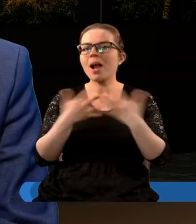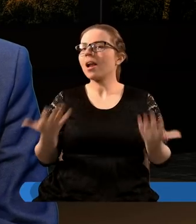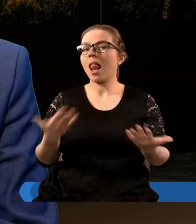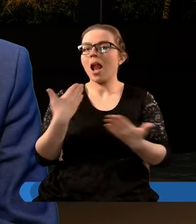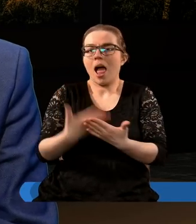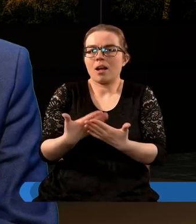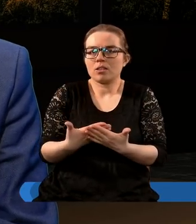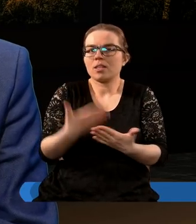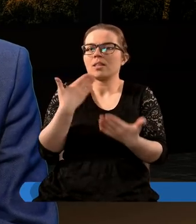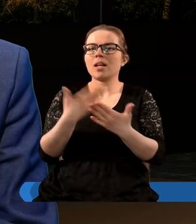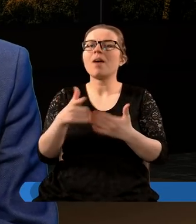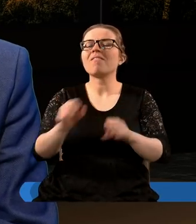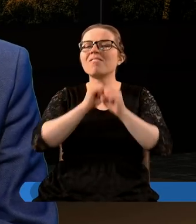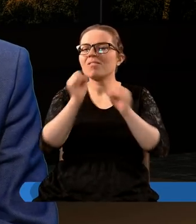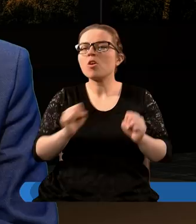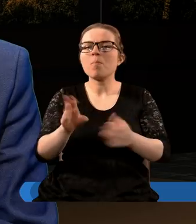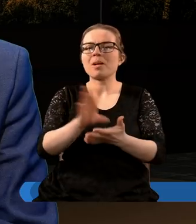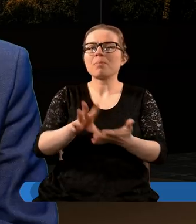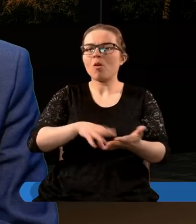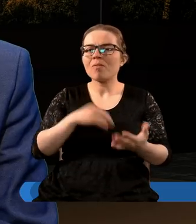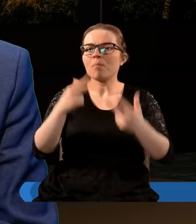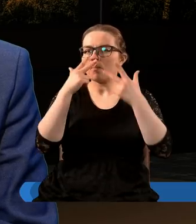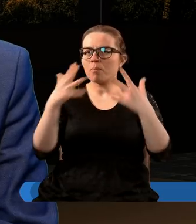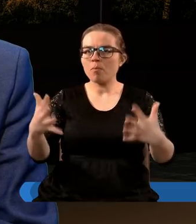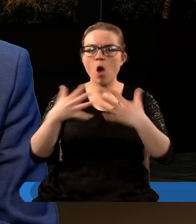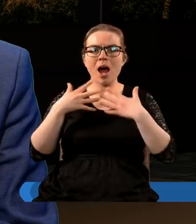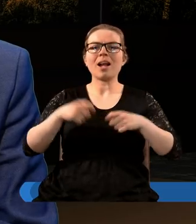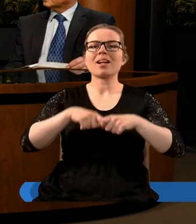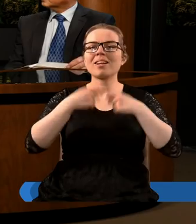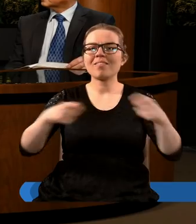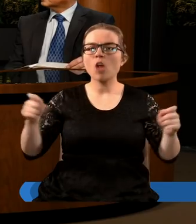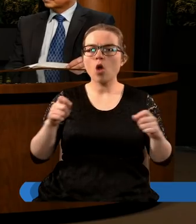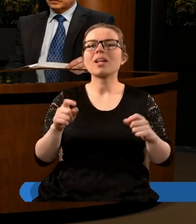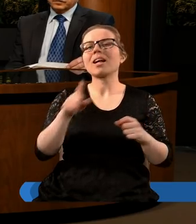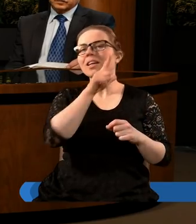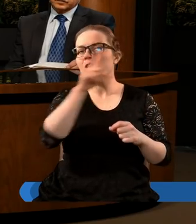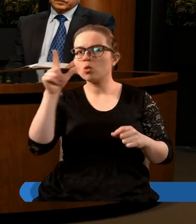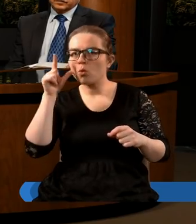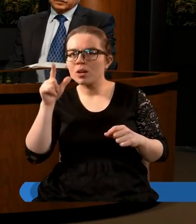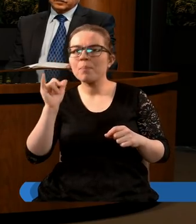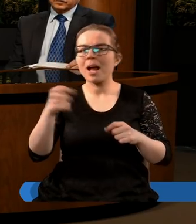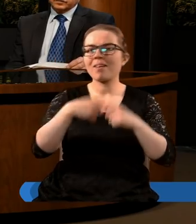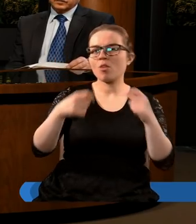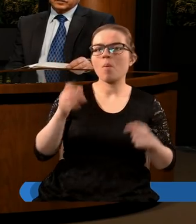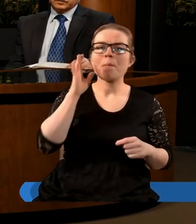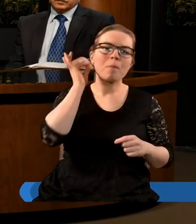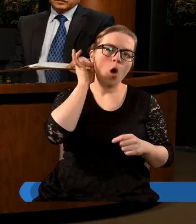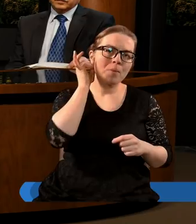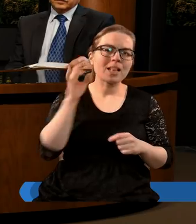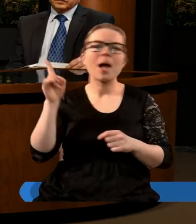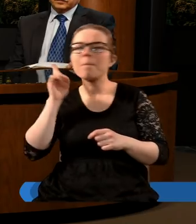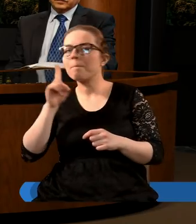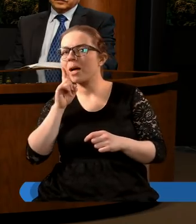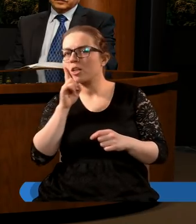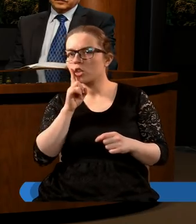że w ogóle Pismo Święte pokazuje związek Boga ze swoim ludem jako związek mężczyzny i kobiety.